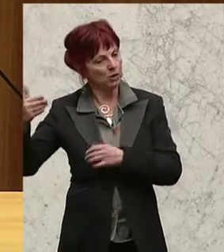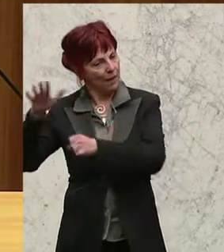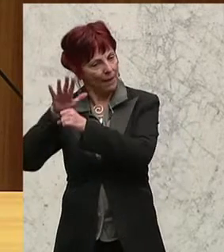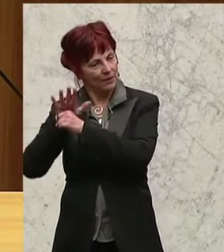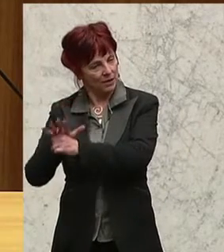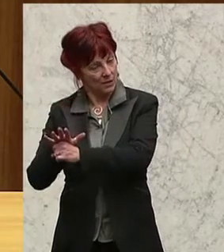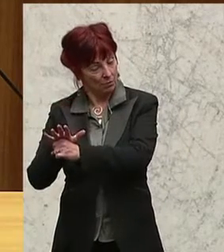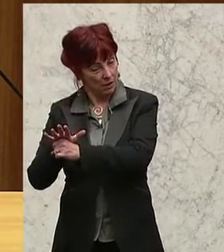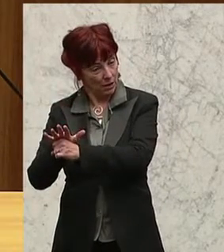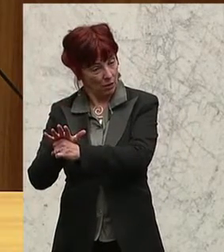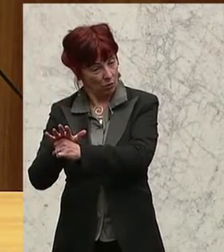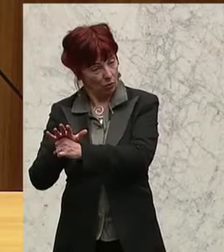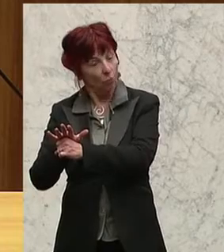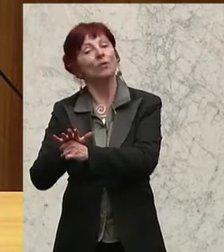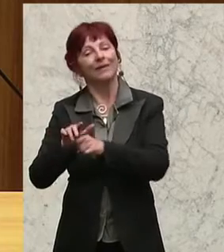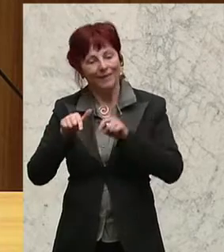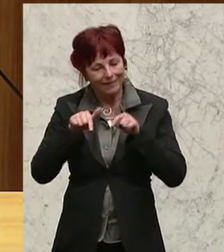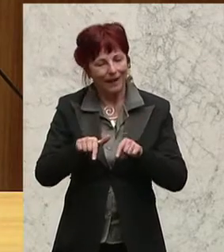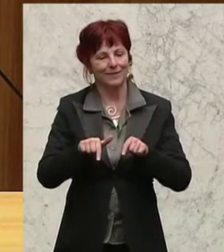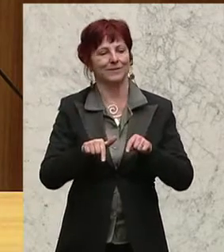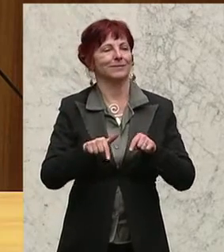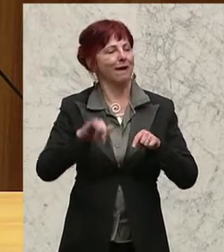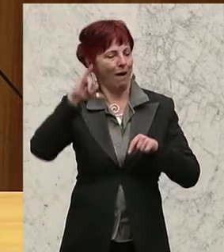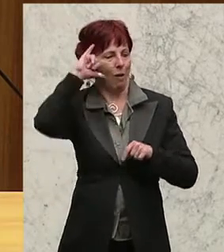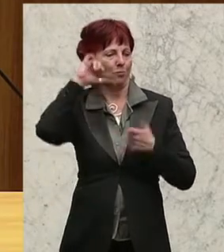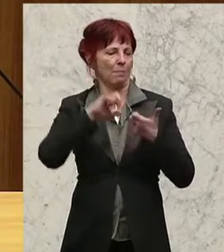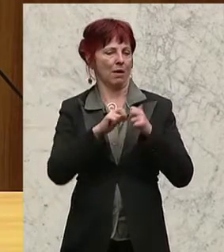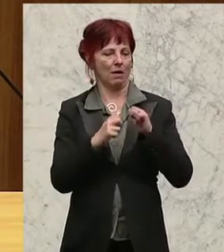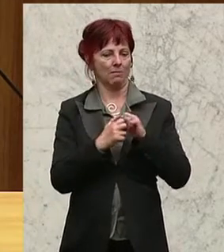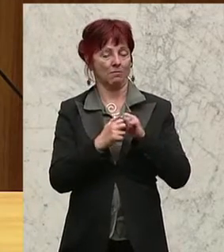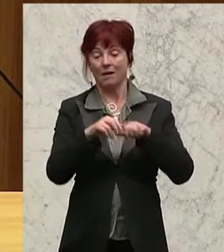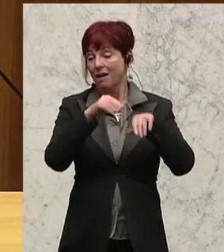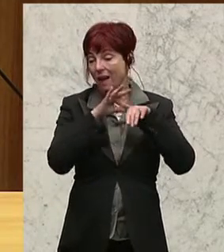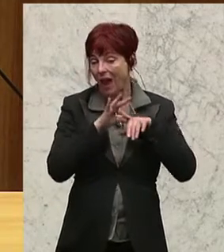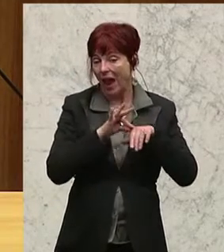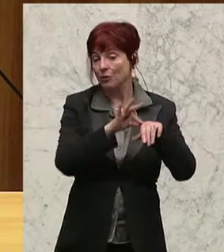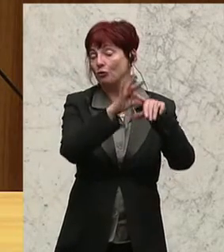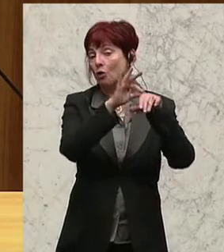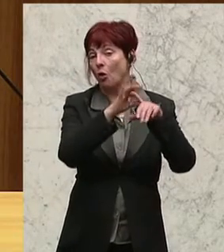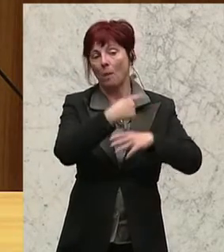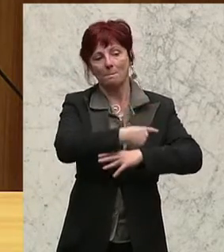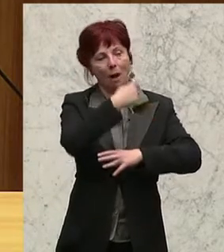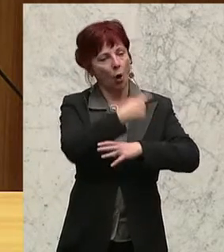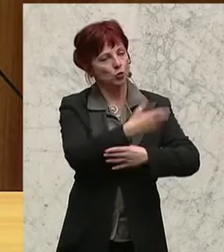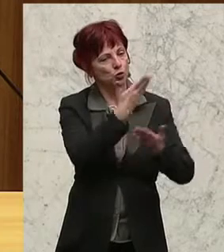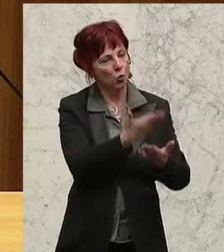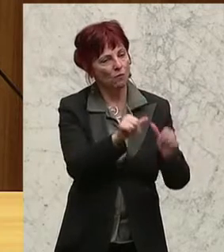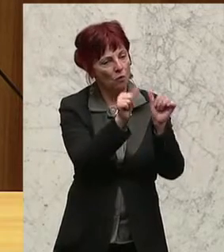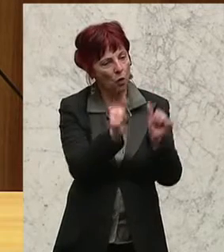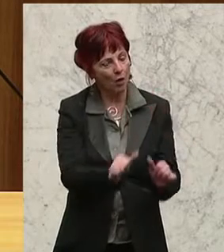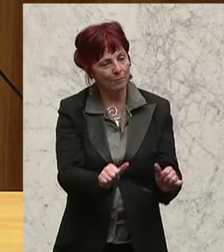das ein Hauptproblem bei dieser deutschen Maut. Mit Ihrer Einführung wird ein EU-weiter Ansatz in der